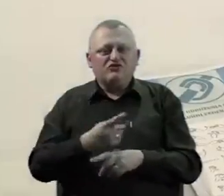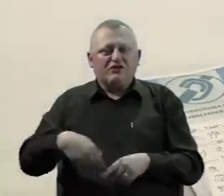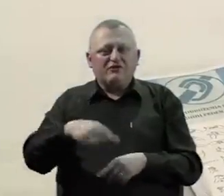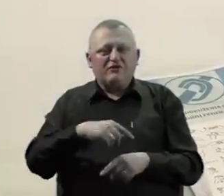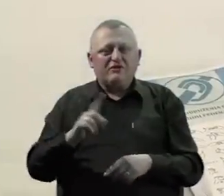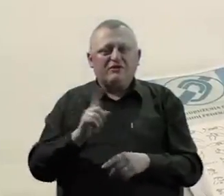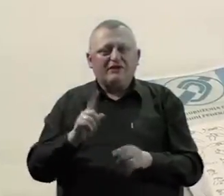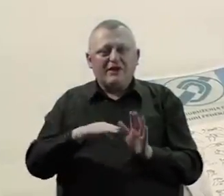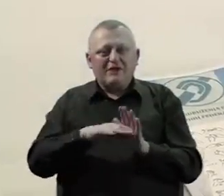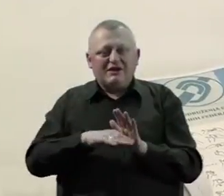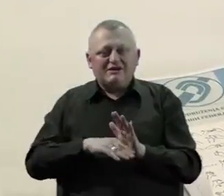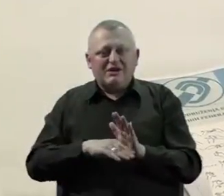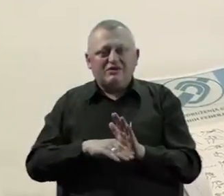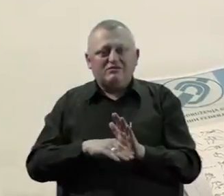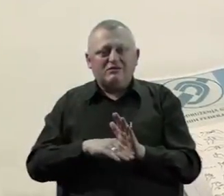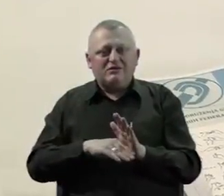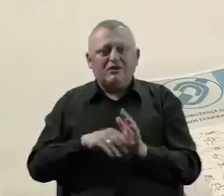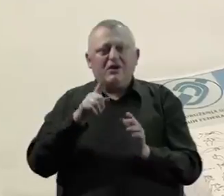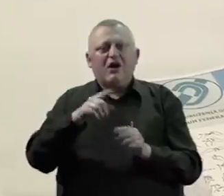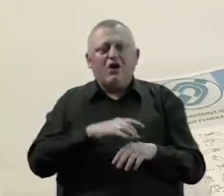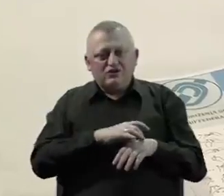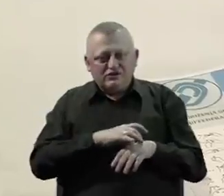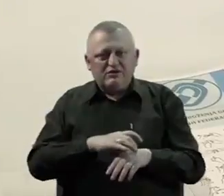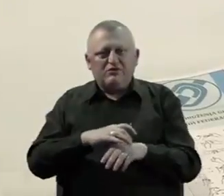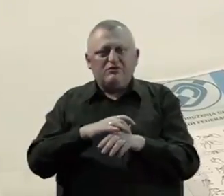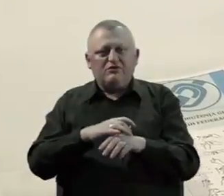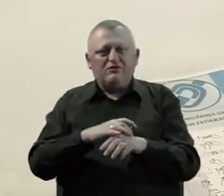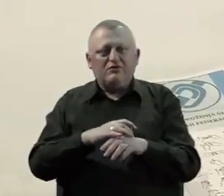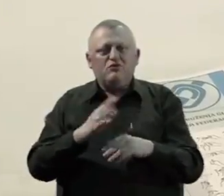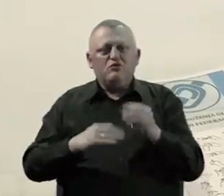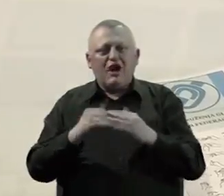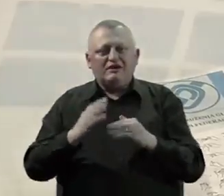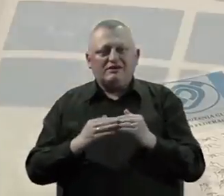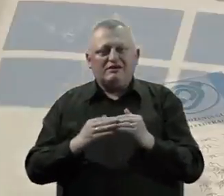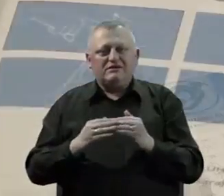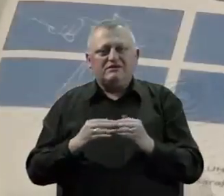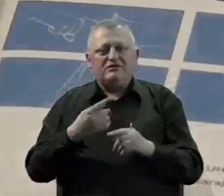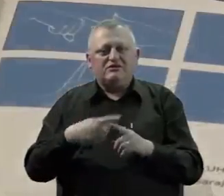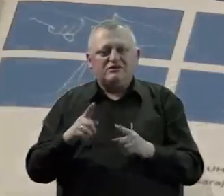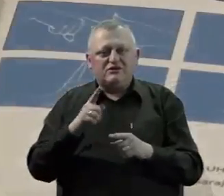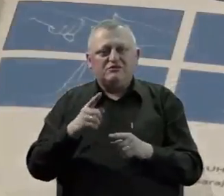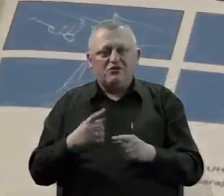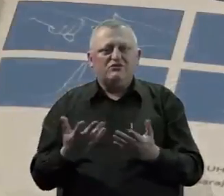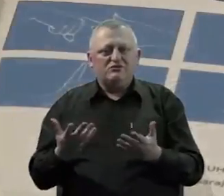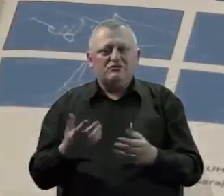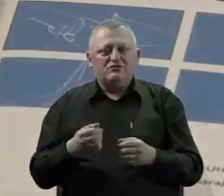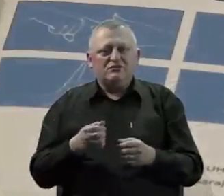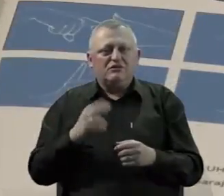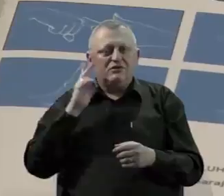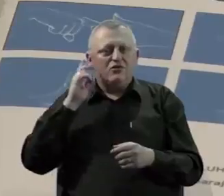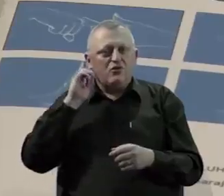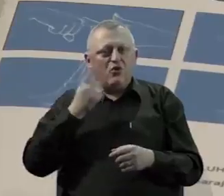nema sličnog zakona, ali se kod njih provodi jezik u praksi. Zbog činjenice da